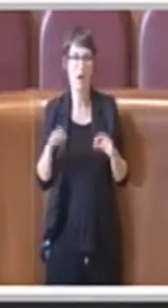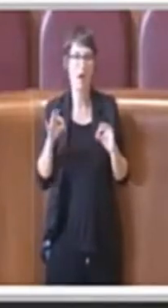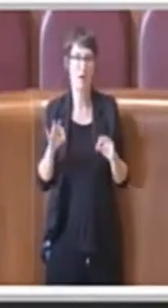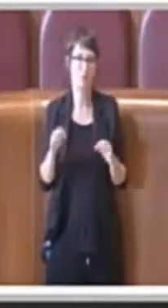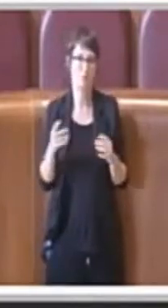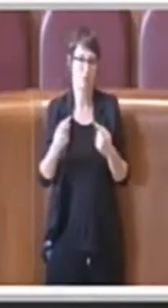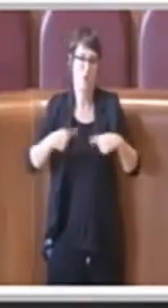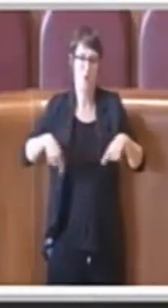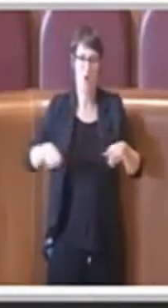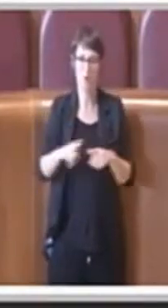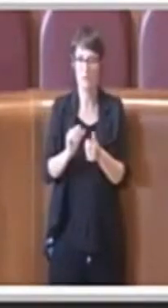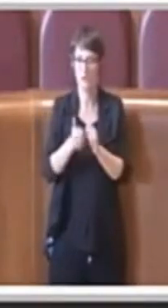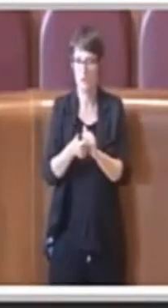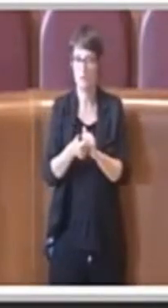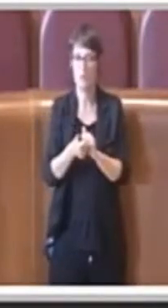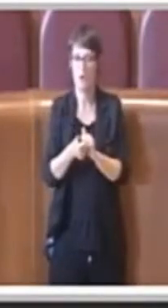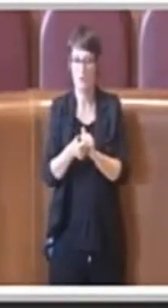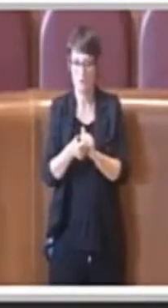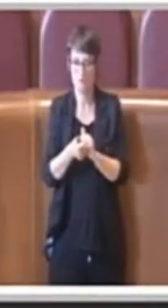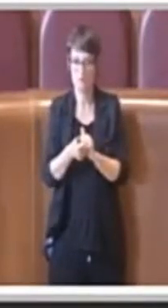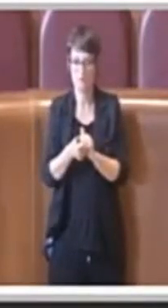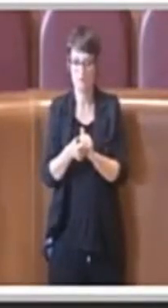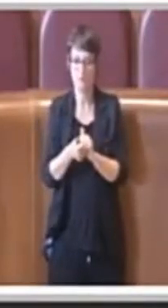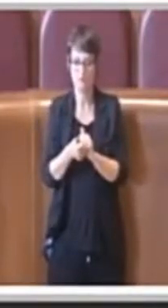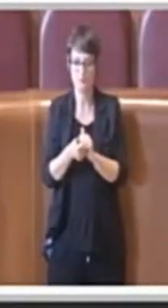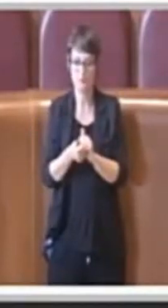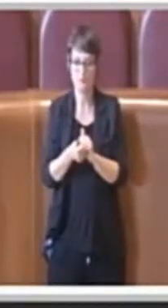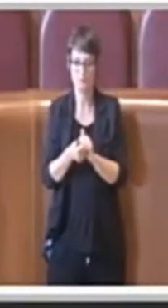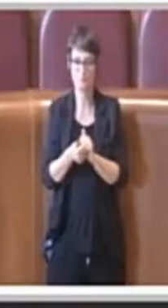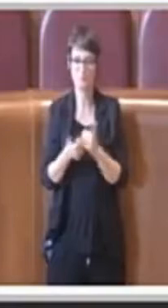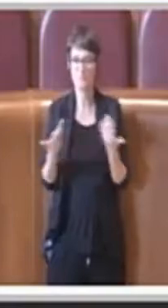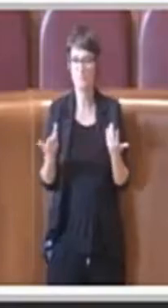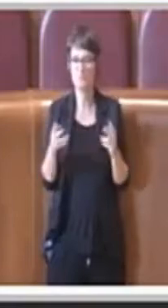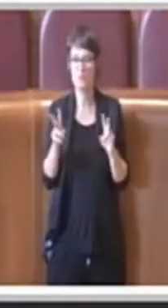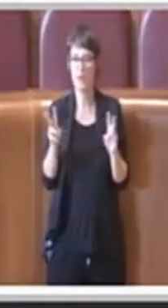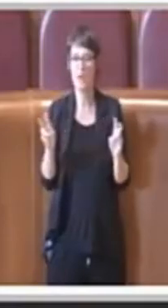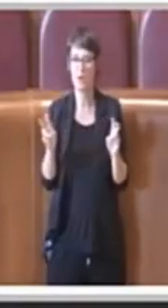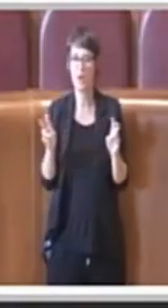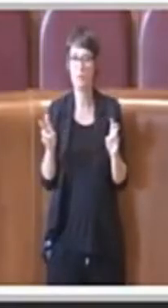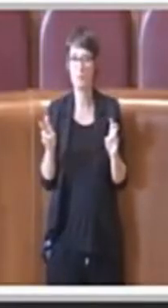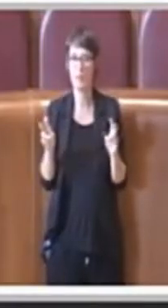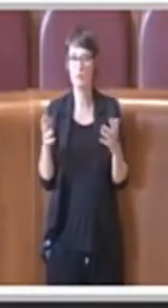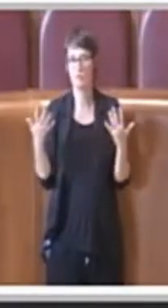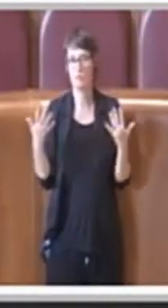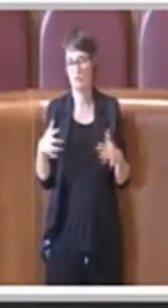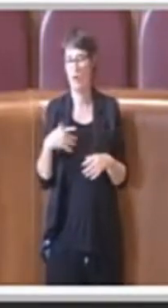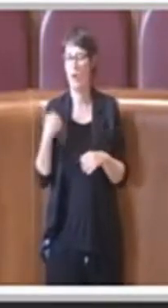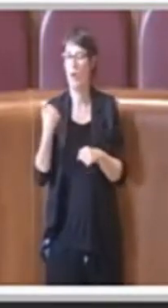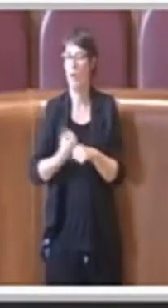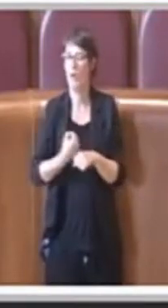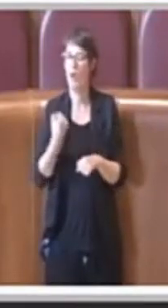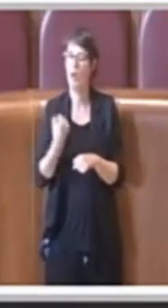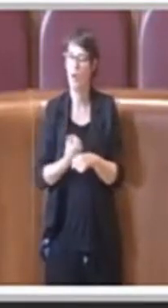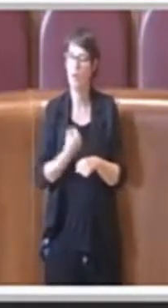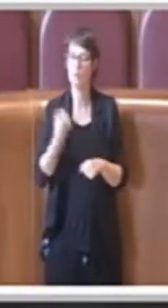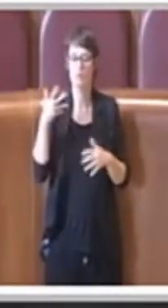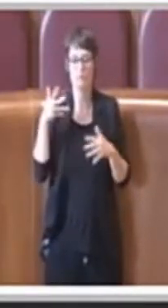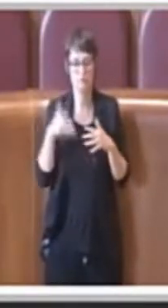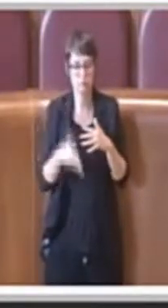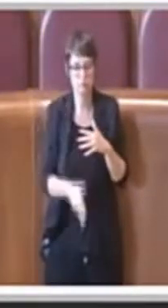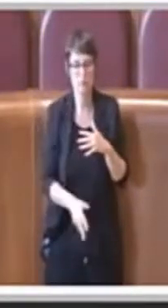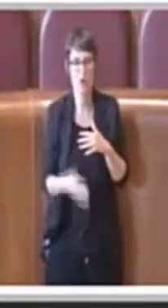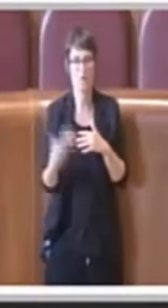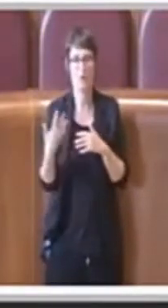Commissione Sport e è un tema che ha richiesto un lavoro molto approfondito